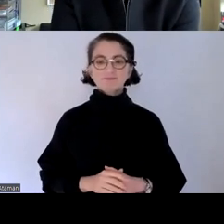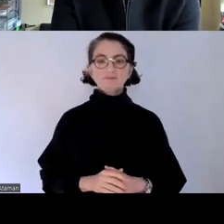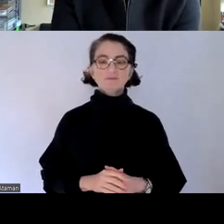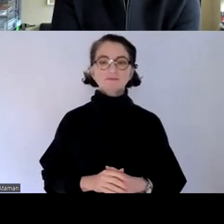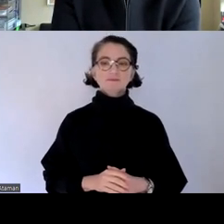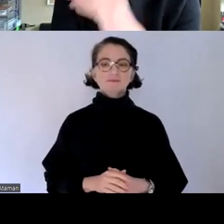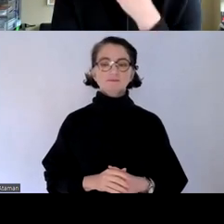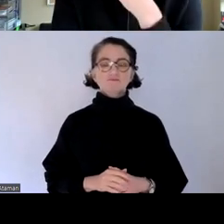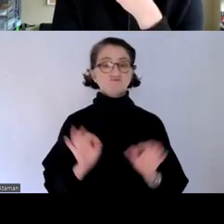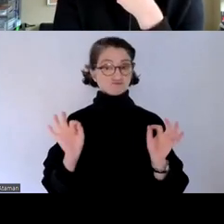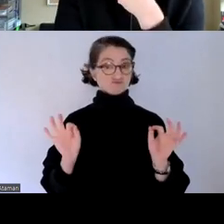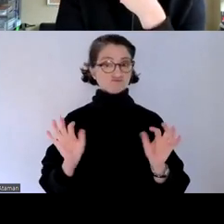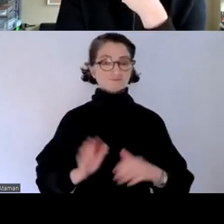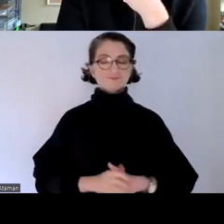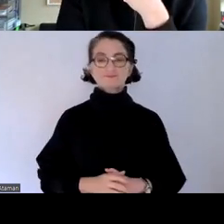genau